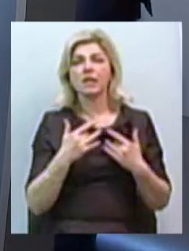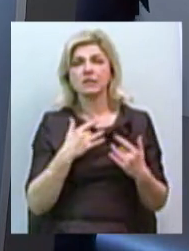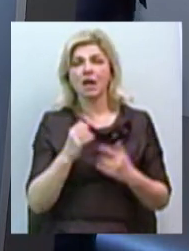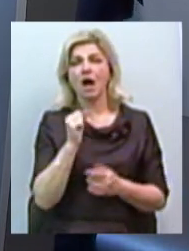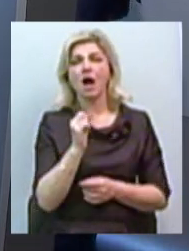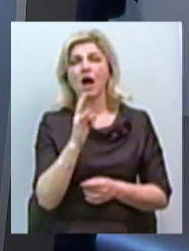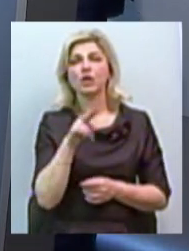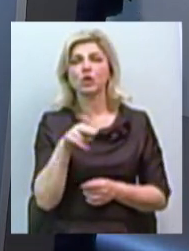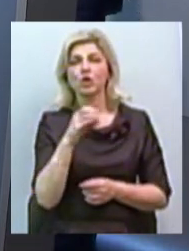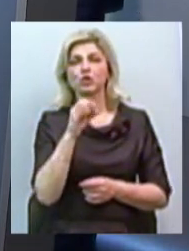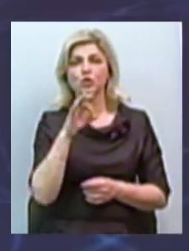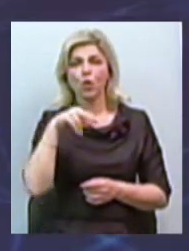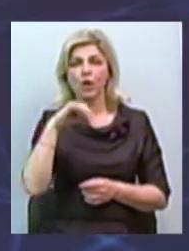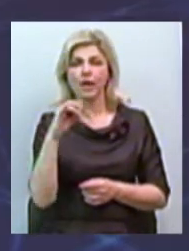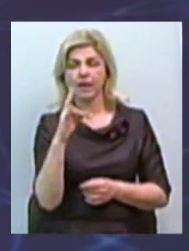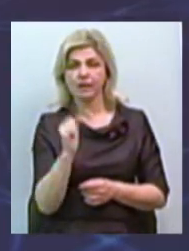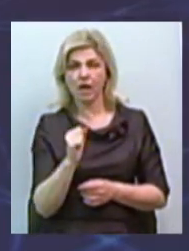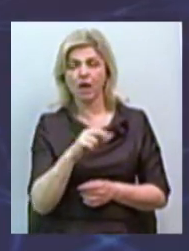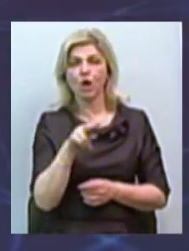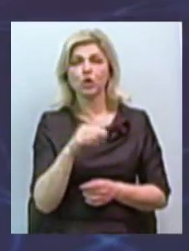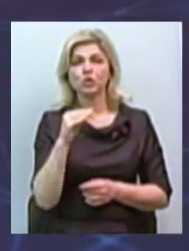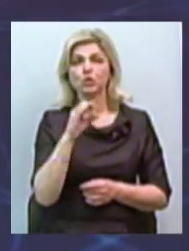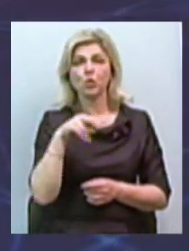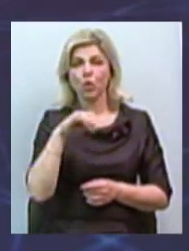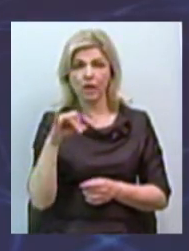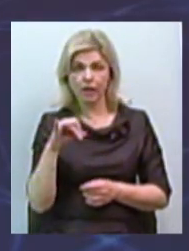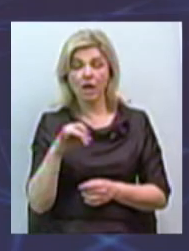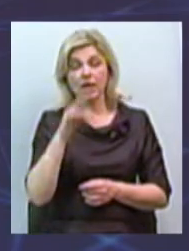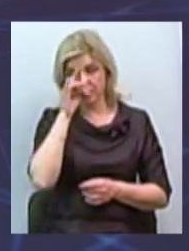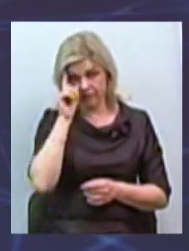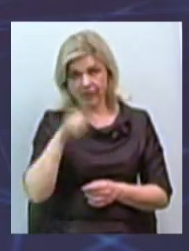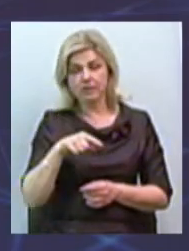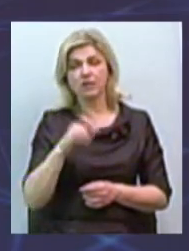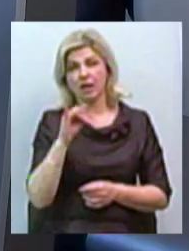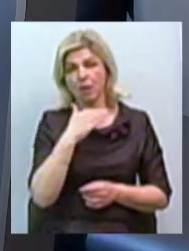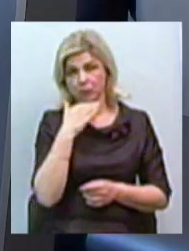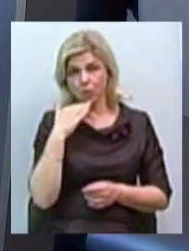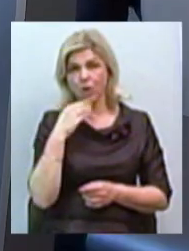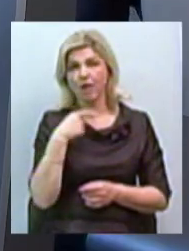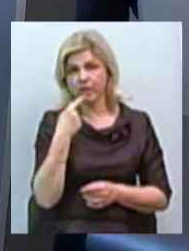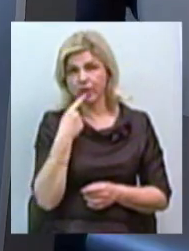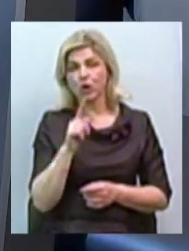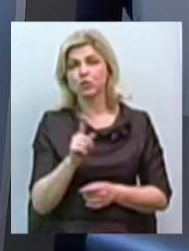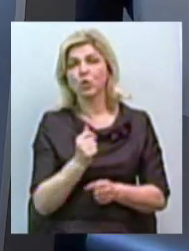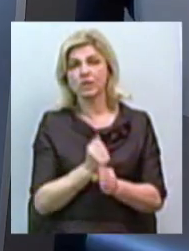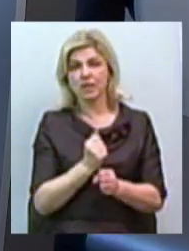известність, після цього теж і об цьому багато говорили, що зробилися